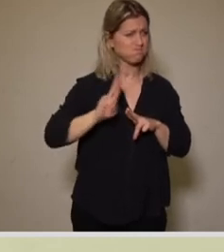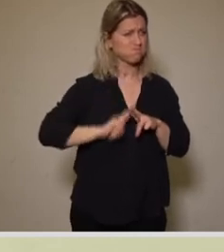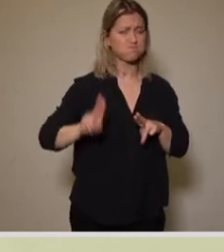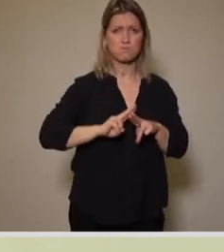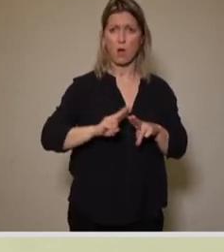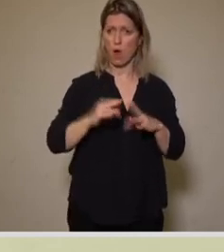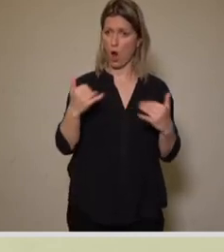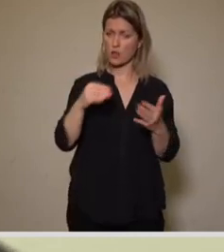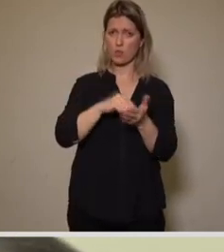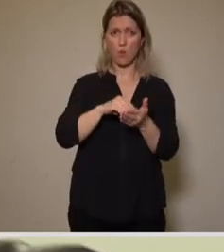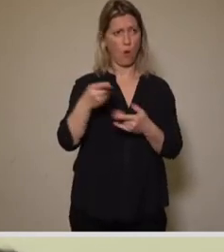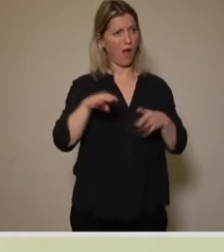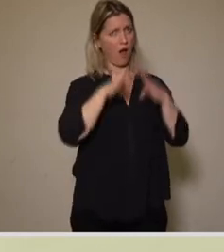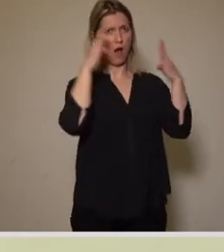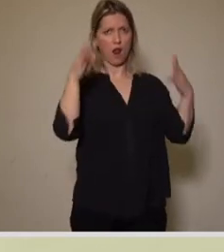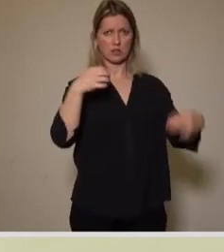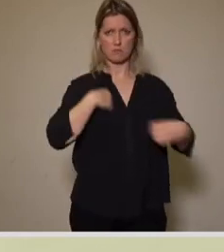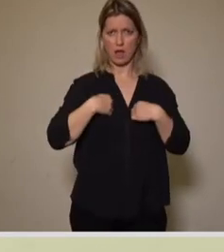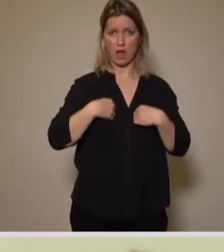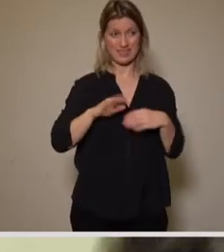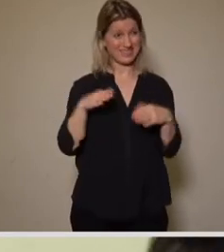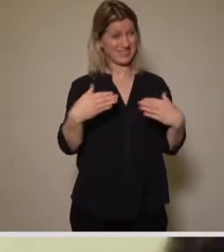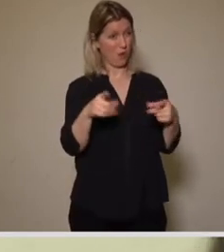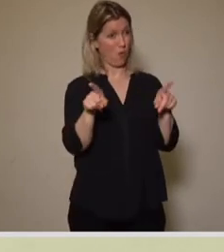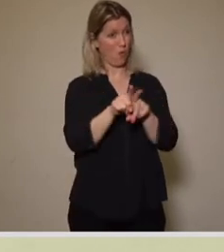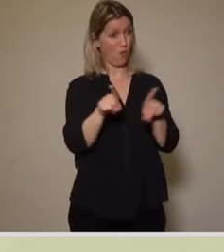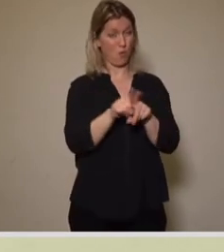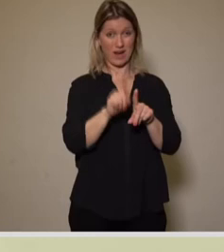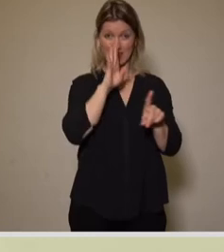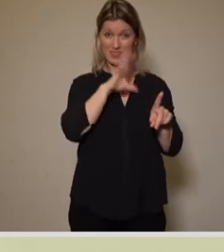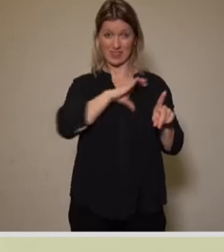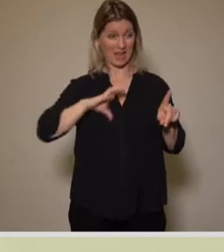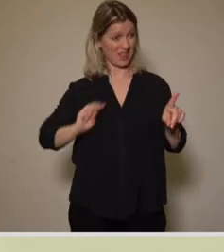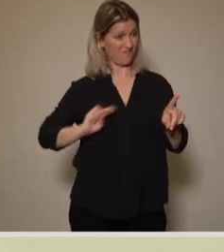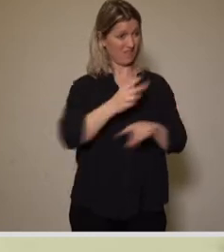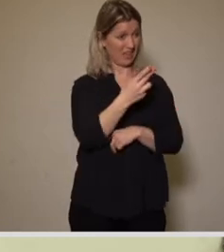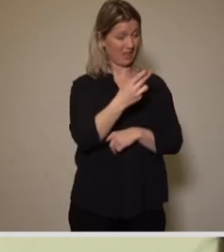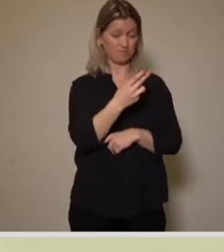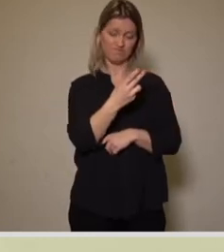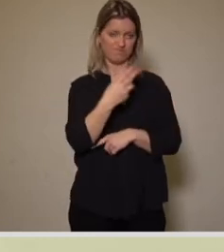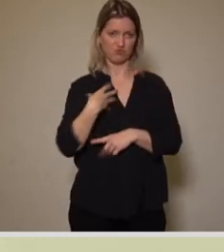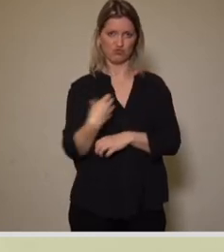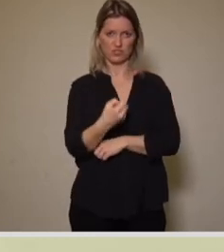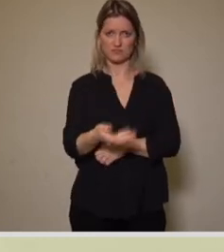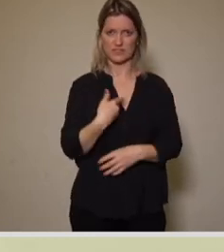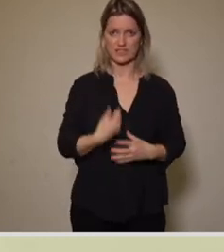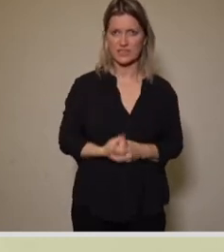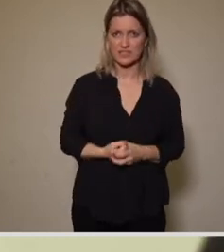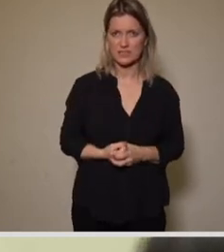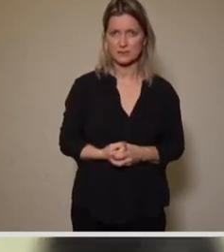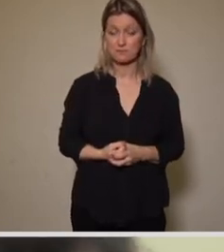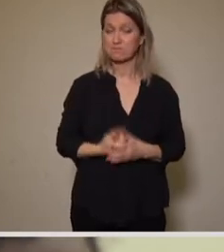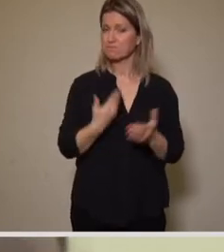noch als Hallenbad zu erleben. Das haben wir in Dresden mit dem Sachsenbad leider noch nicht geschafft. Deshalb nochmal